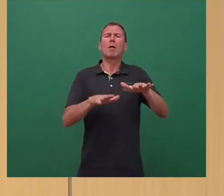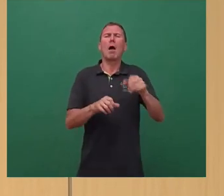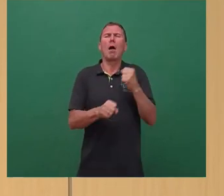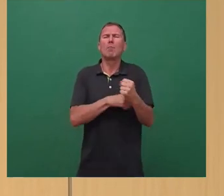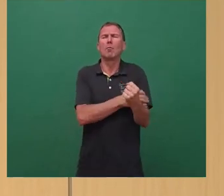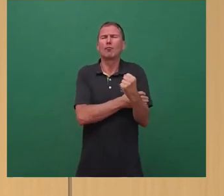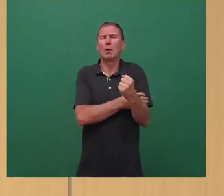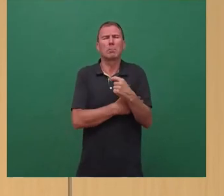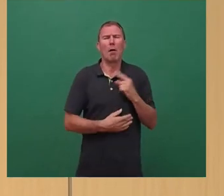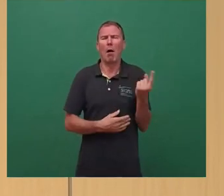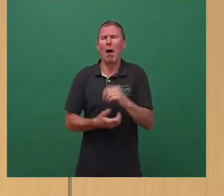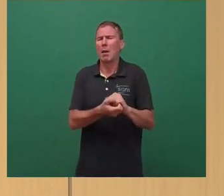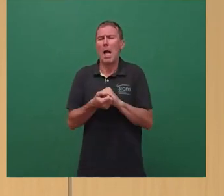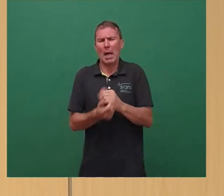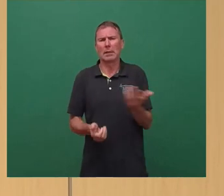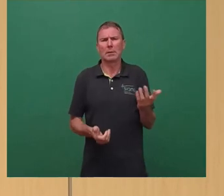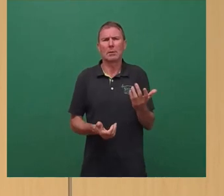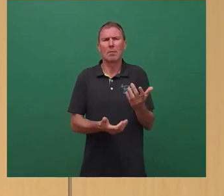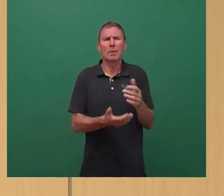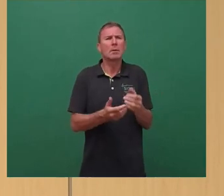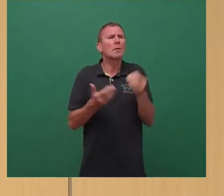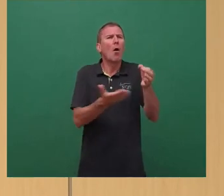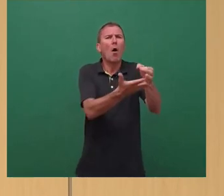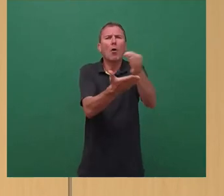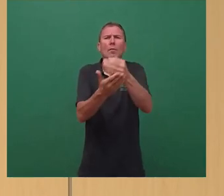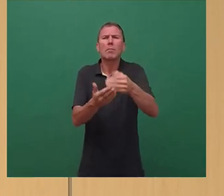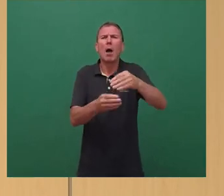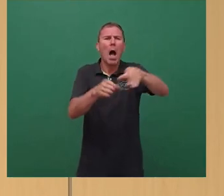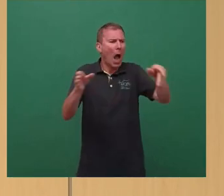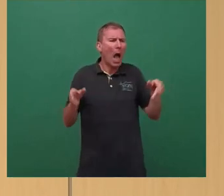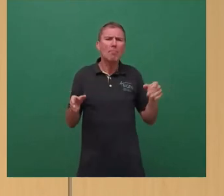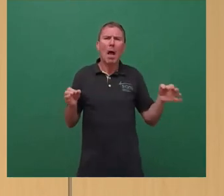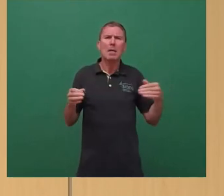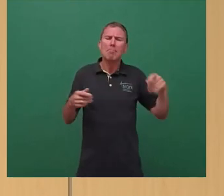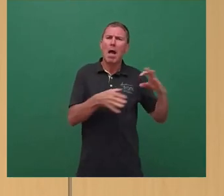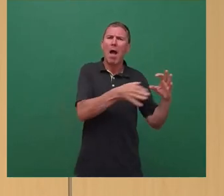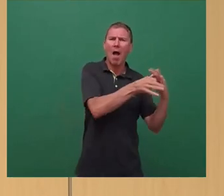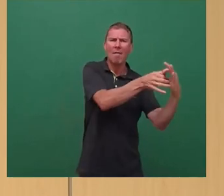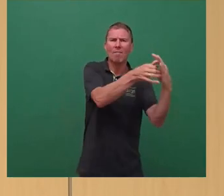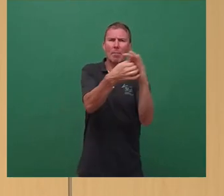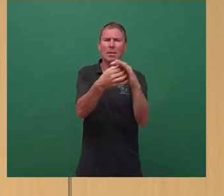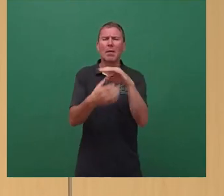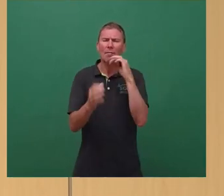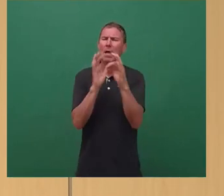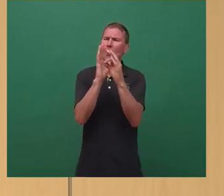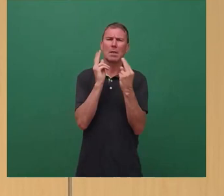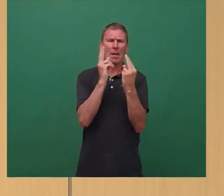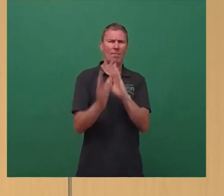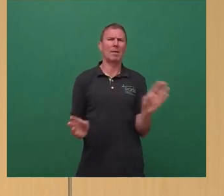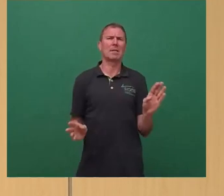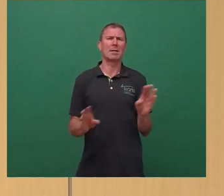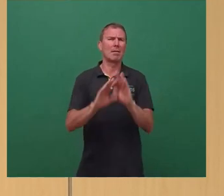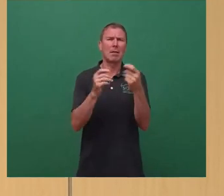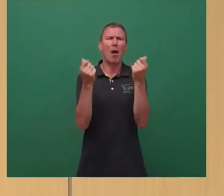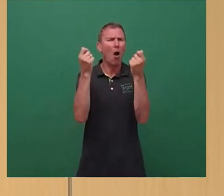einig. Wir möchten auch, dass die Ortschaften in den Randbereichen besser erschlossen werden. Viele Dinge sind wichtig. Wir wissen auch, dass die ganzen Kosten